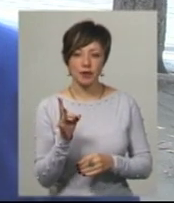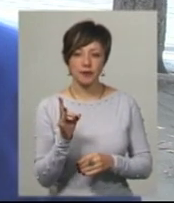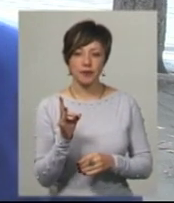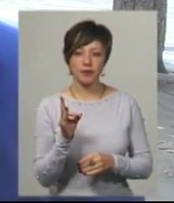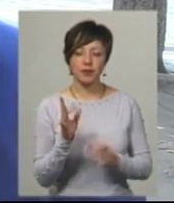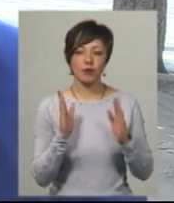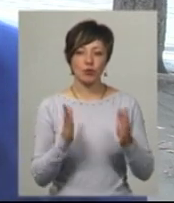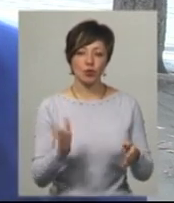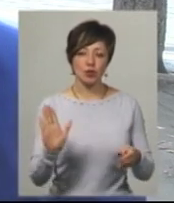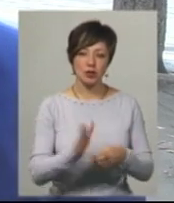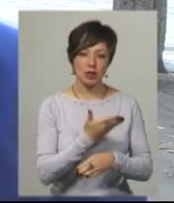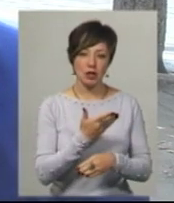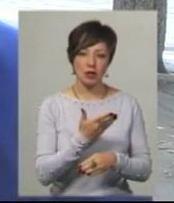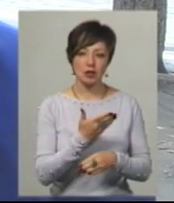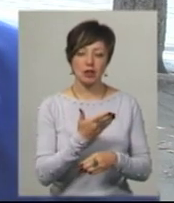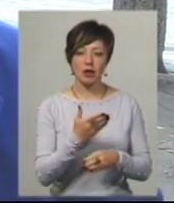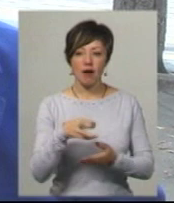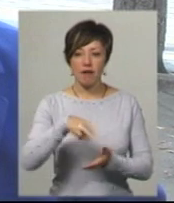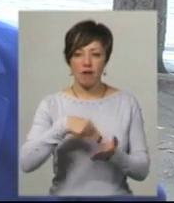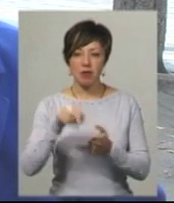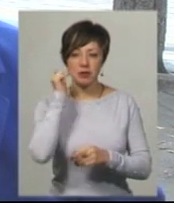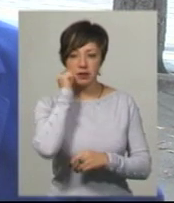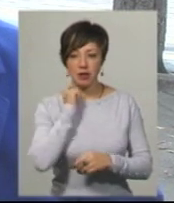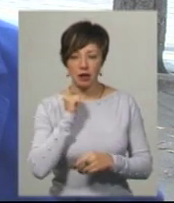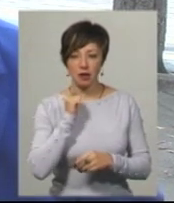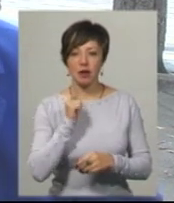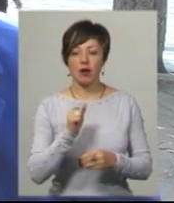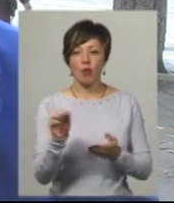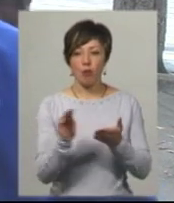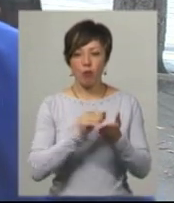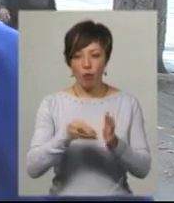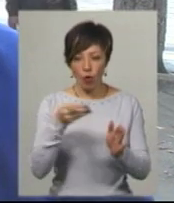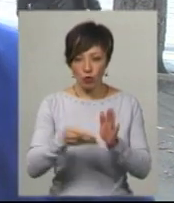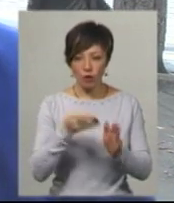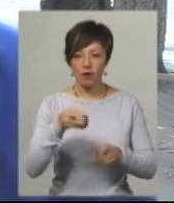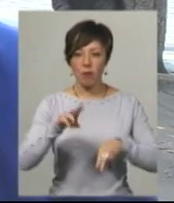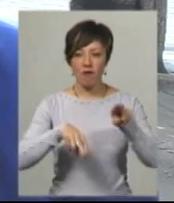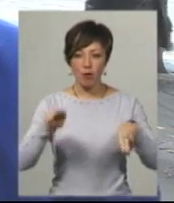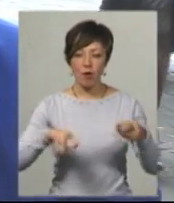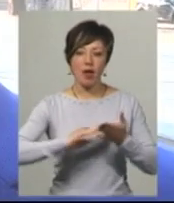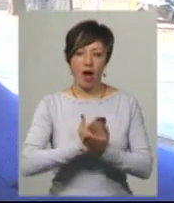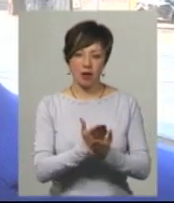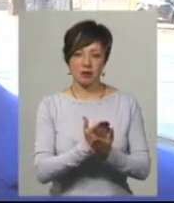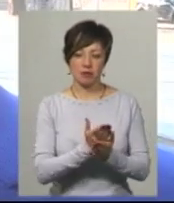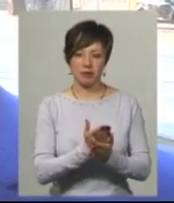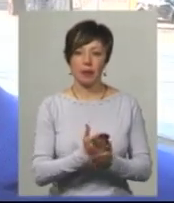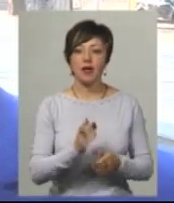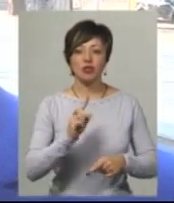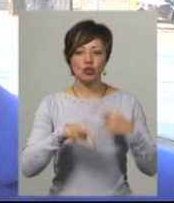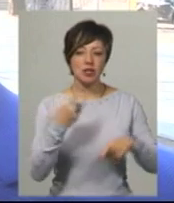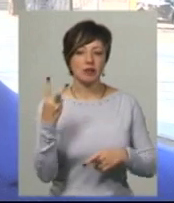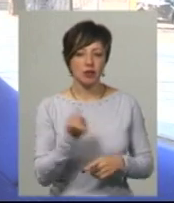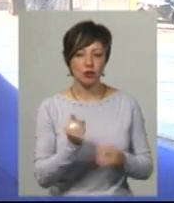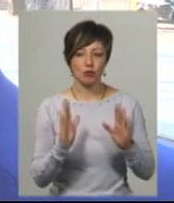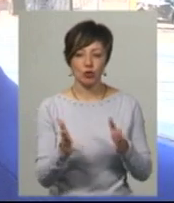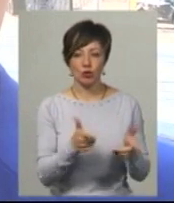Вони будуть зняті від нього фарба стара і ржав піскоструєм, погрунтовані і пофарбовані новими якісними фарбами. Я думаю, десь за тижня-два